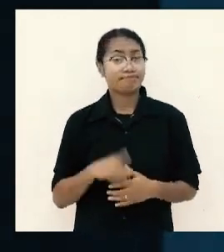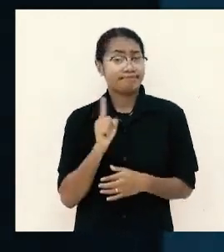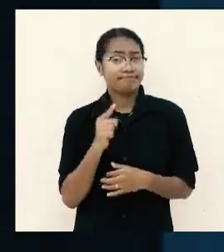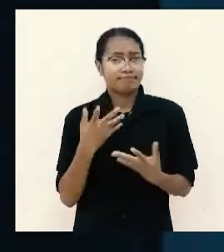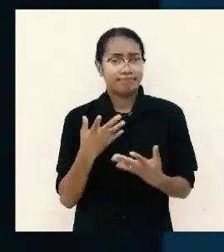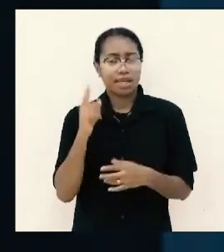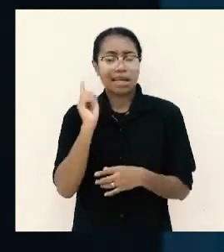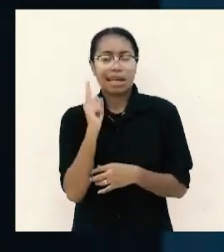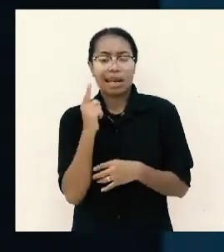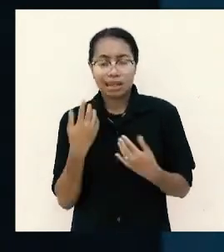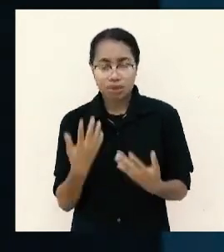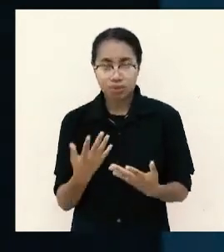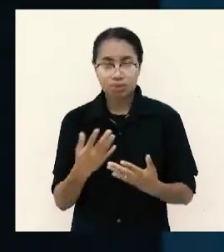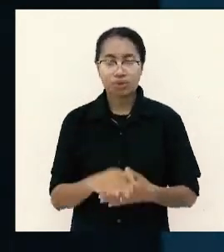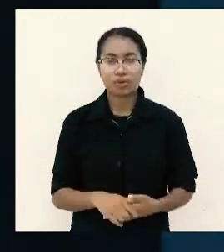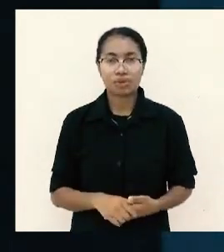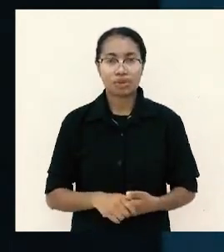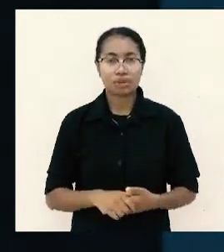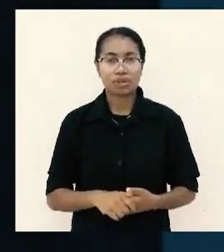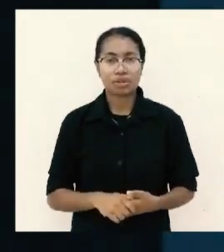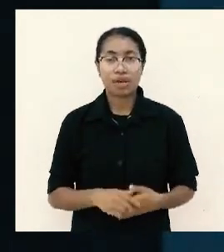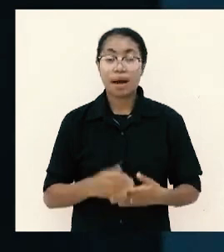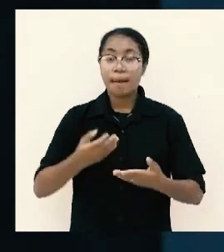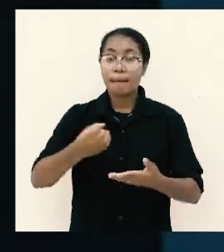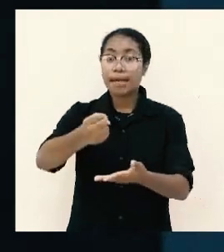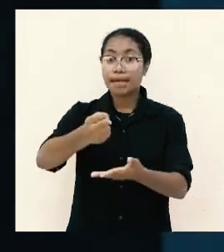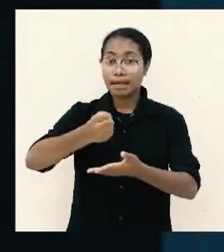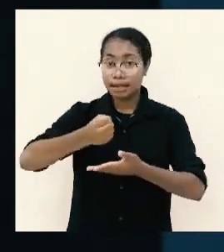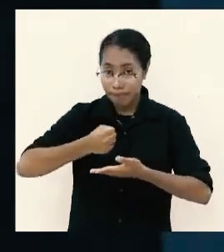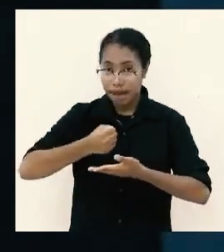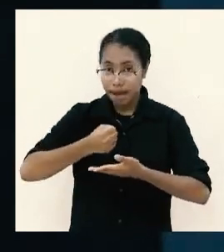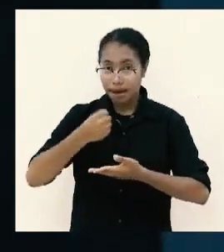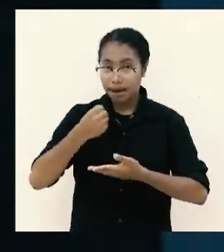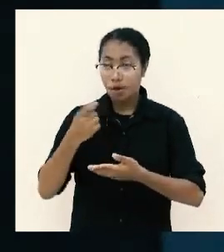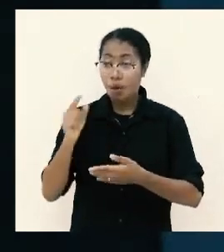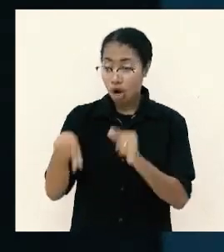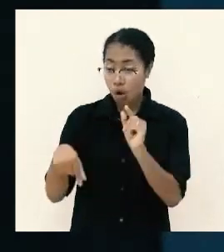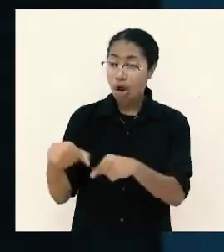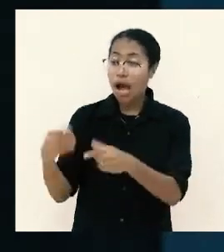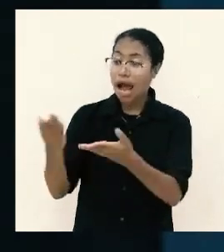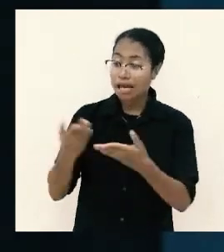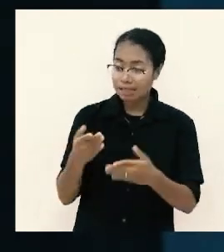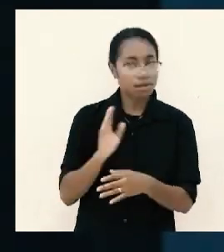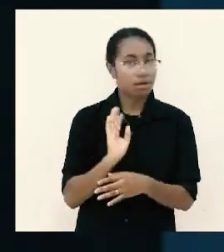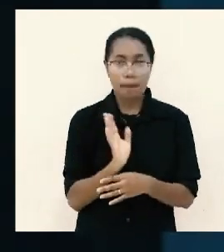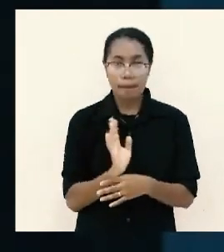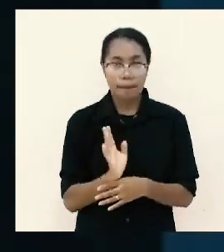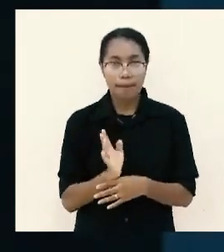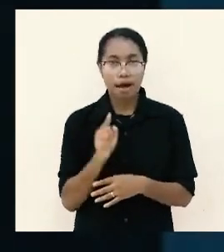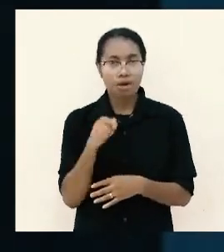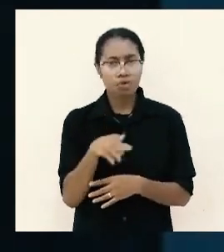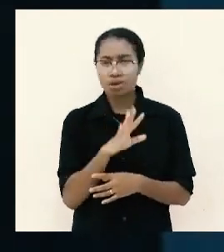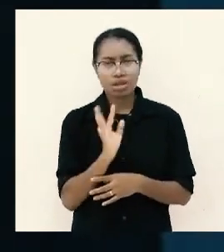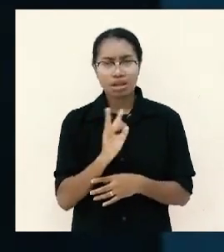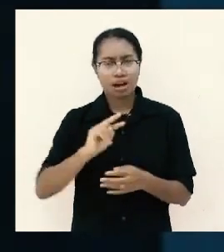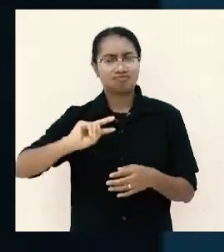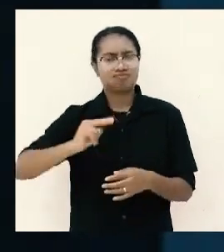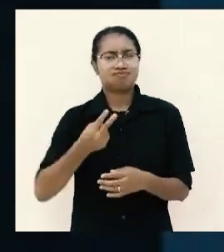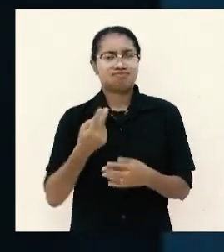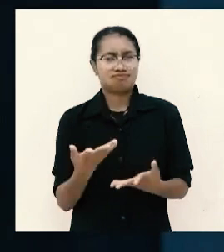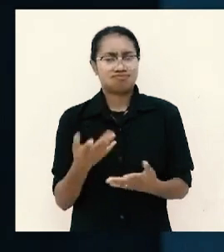itulah maka menerima pemberian orang itu tidak merupakan